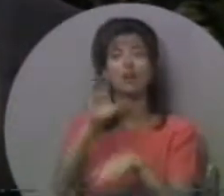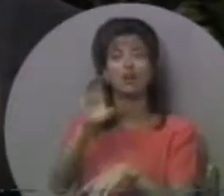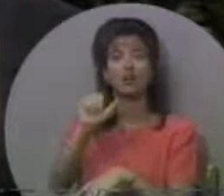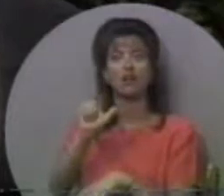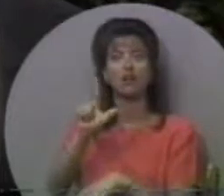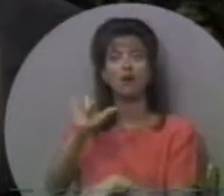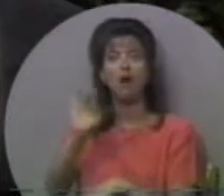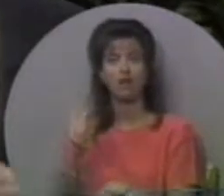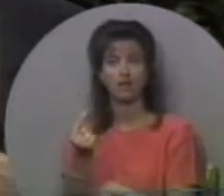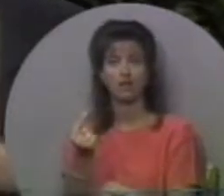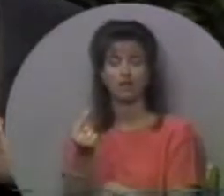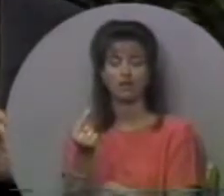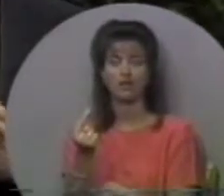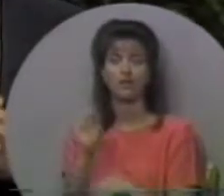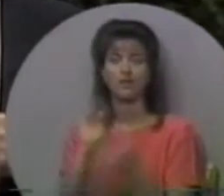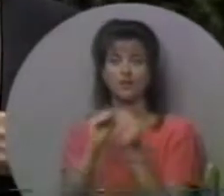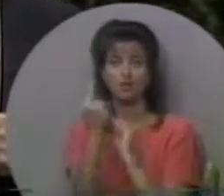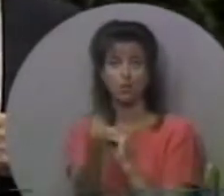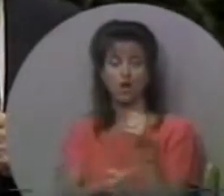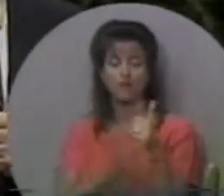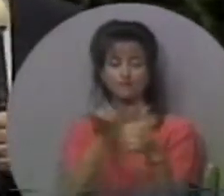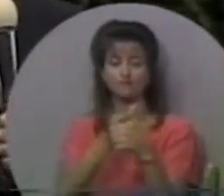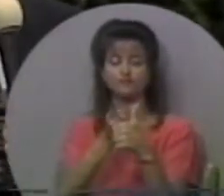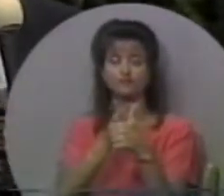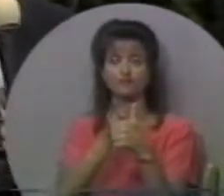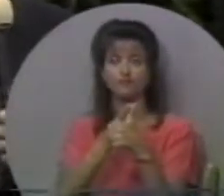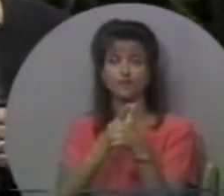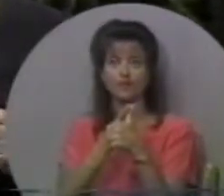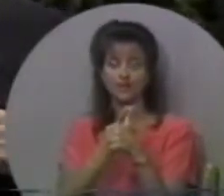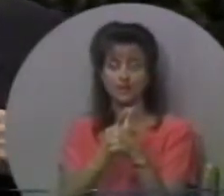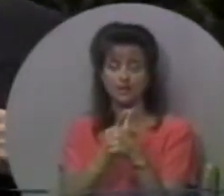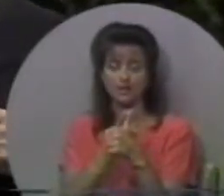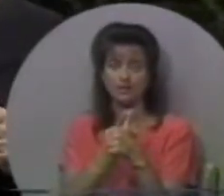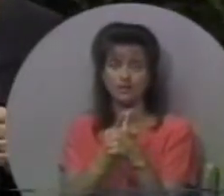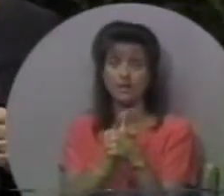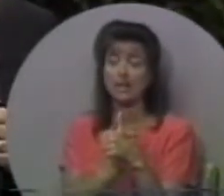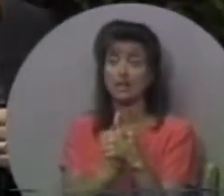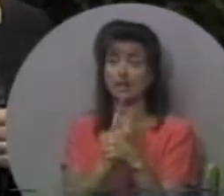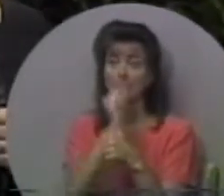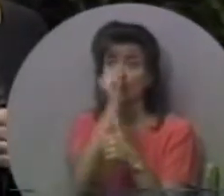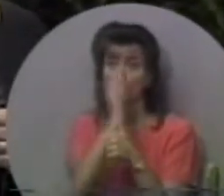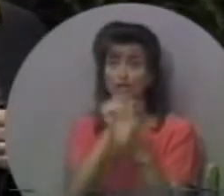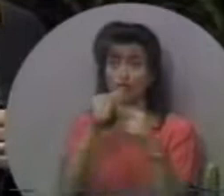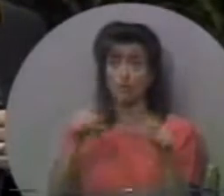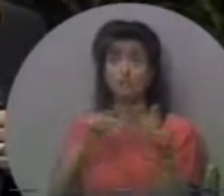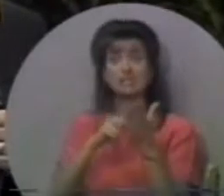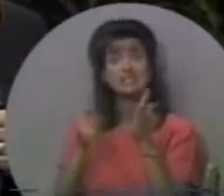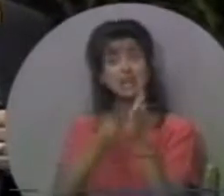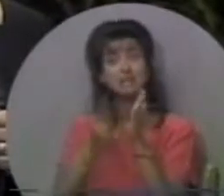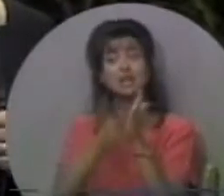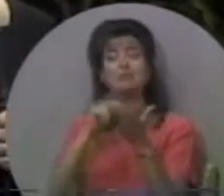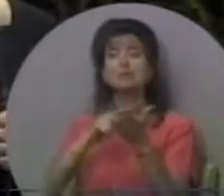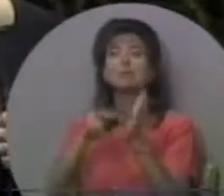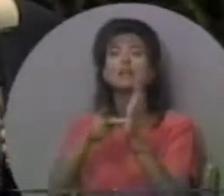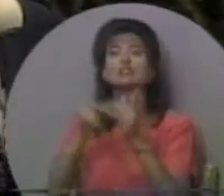По-перше, «калево» часом означає